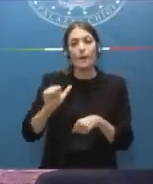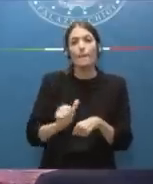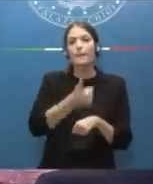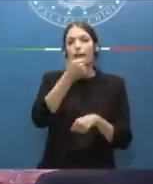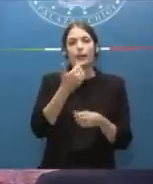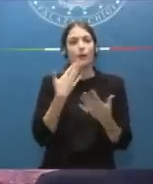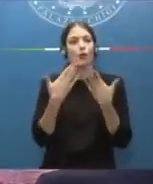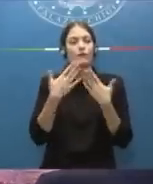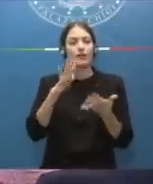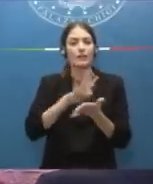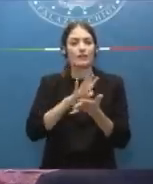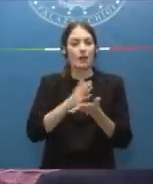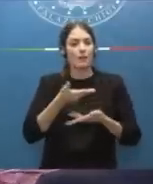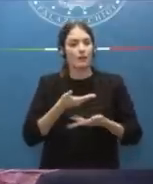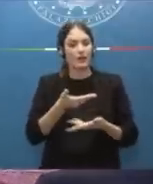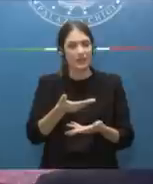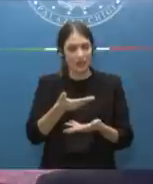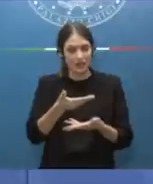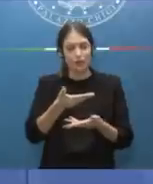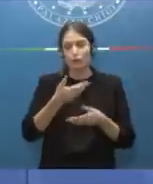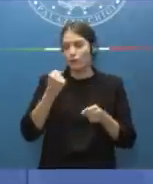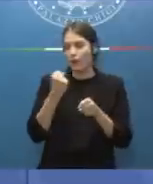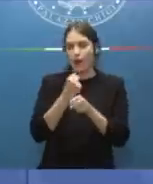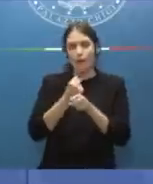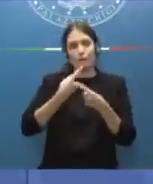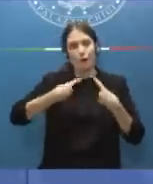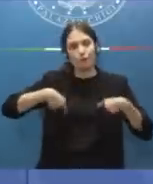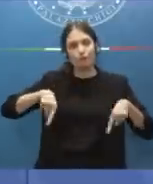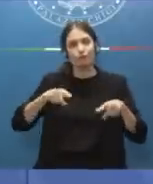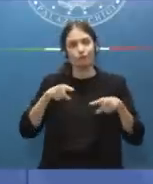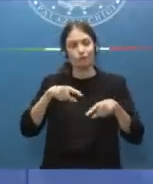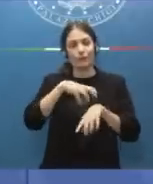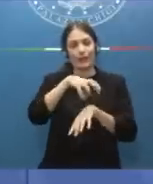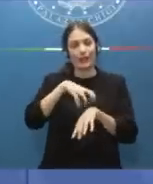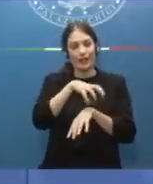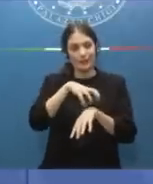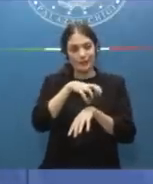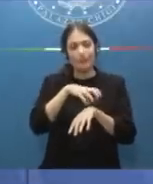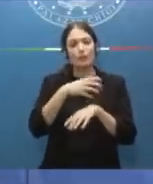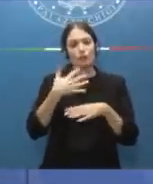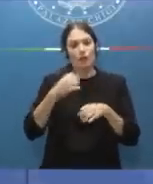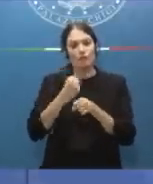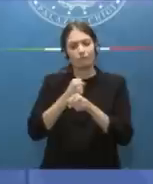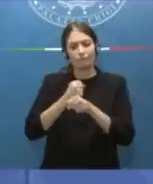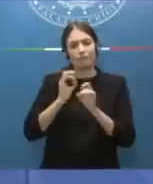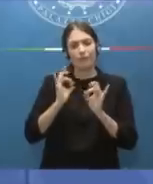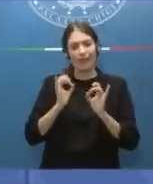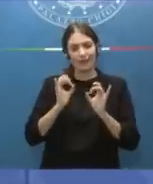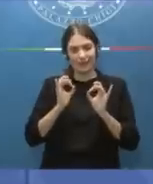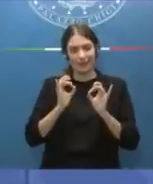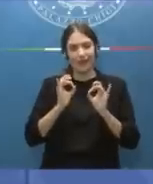stampa di presentazione del lavoro che il Consiglio dei Ministri ha svolto questa mattina.